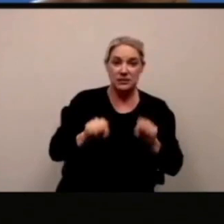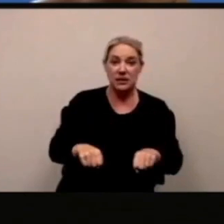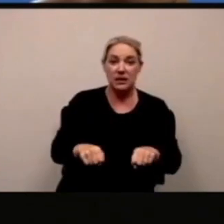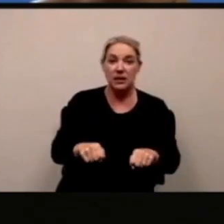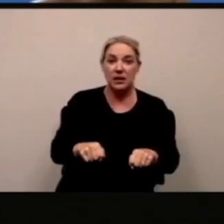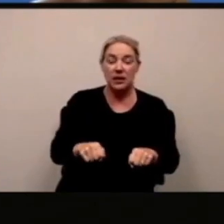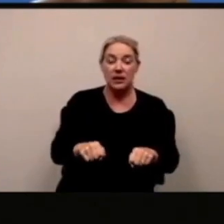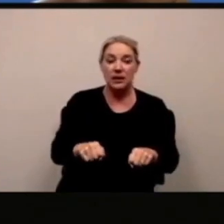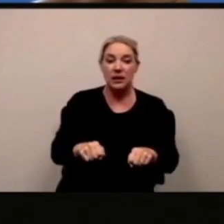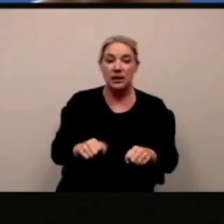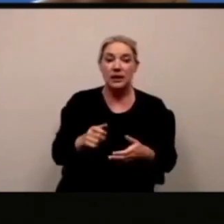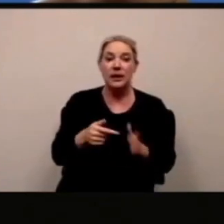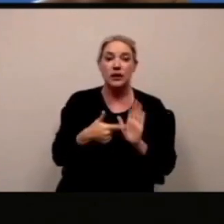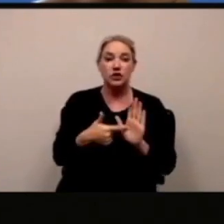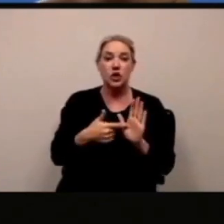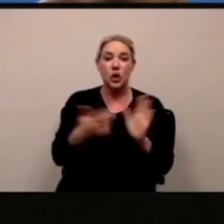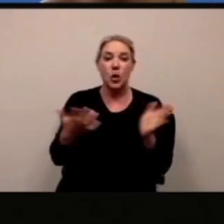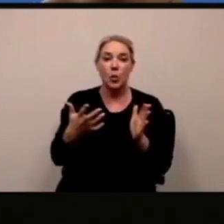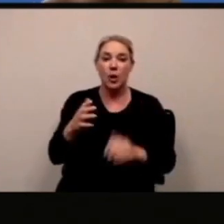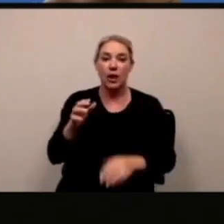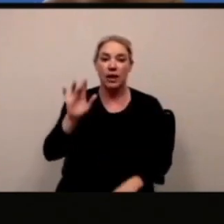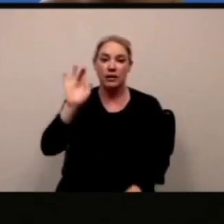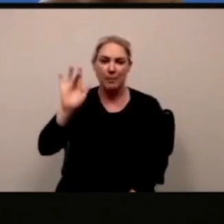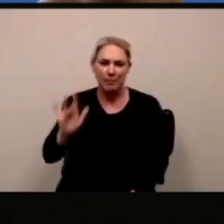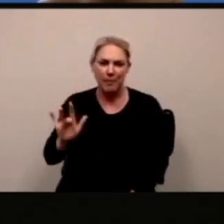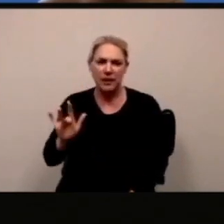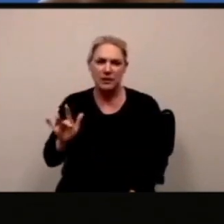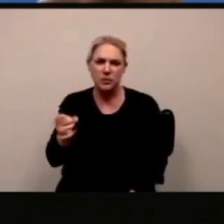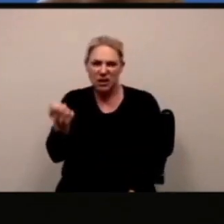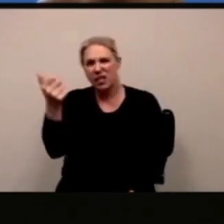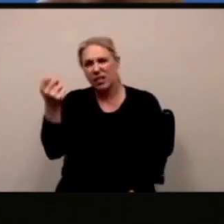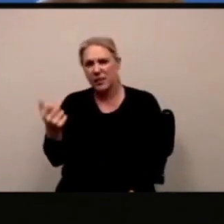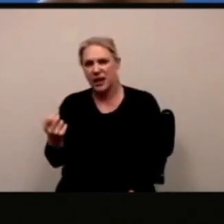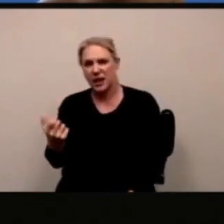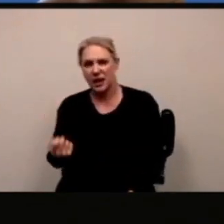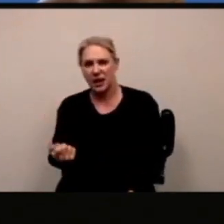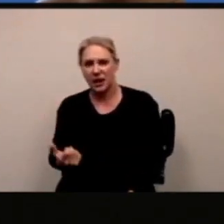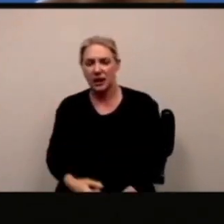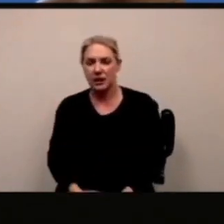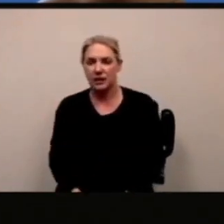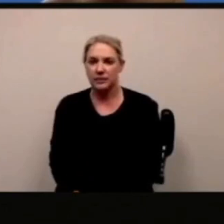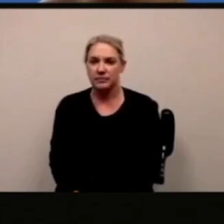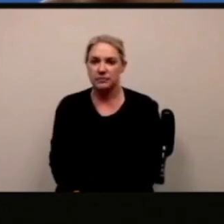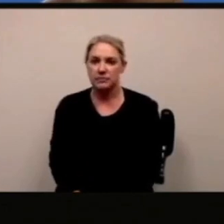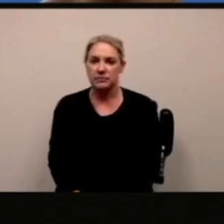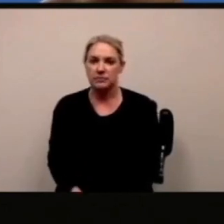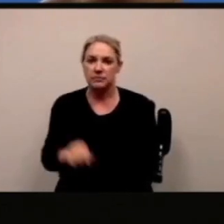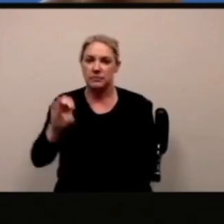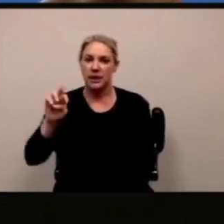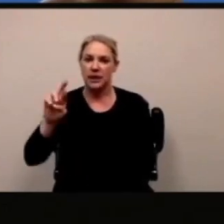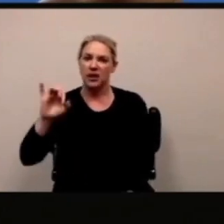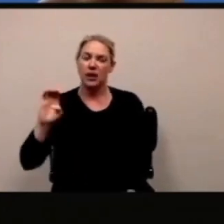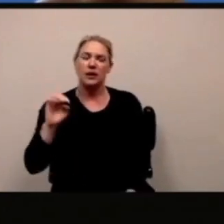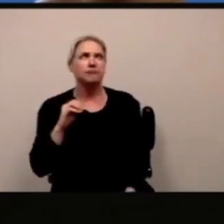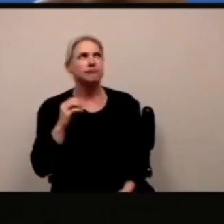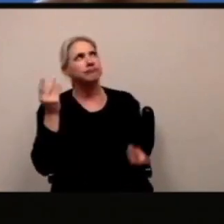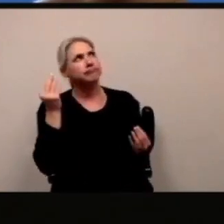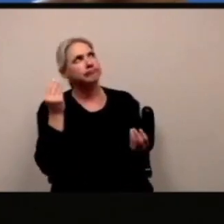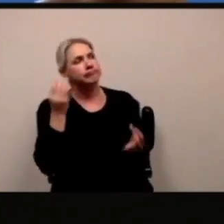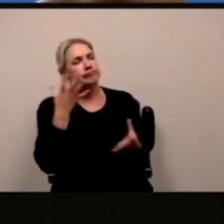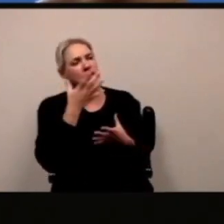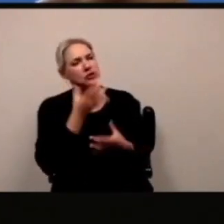la gente vuole sapere se voi potete vedere cos'è che si vede in ogni scena per vedere se si illumina i bottoni